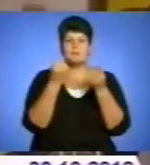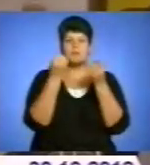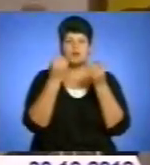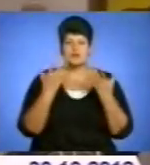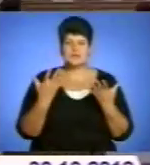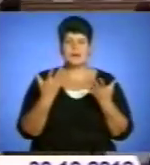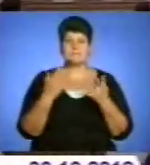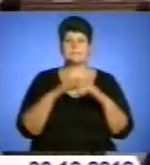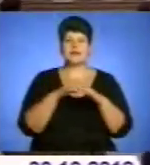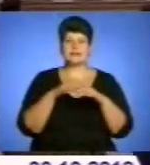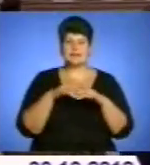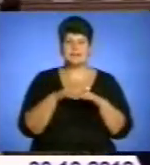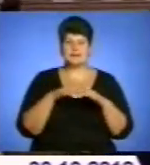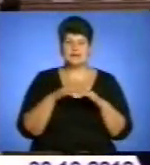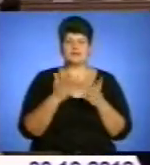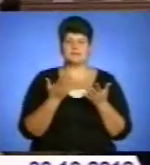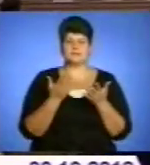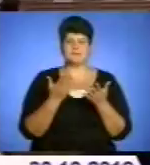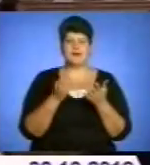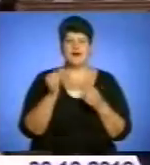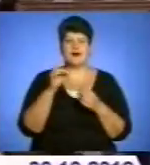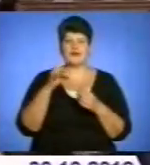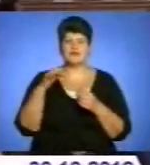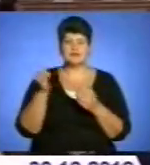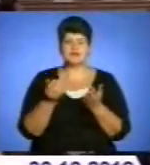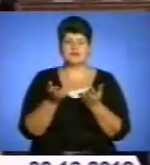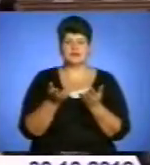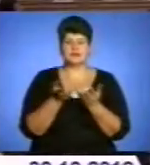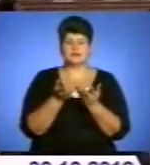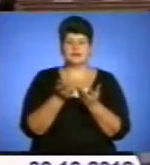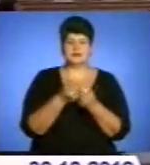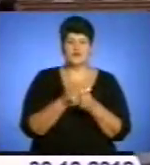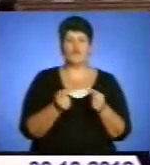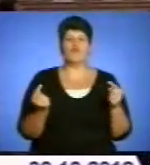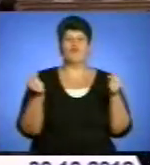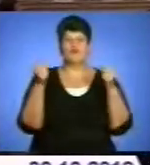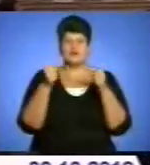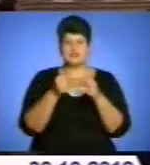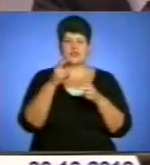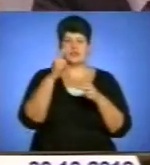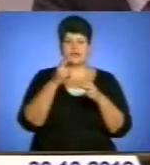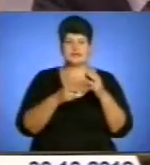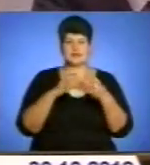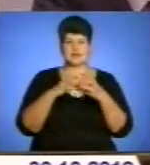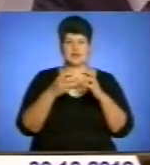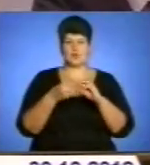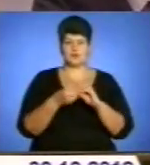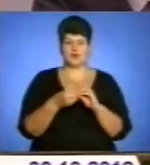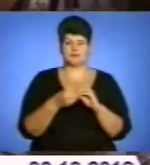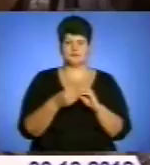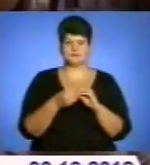математичних, навіть так скажу, арифметичних операцій визначить кінцеві результати.